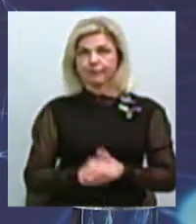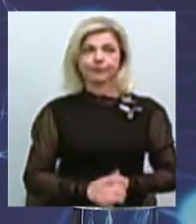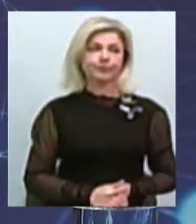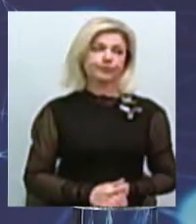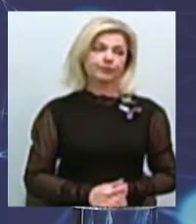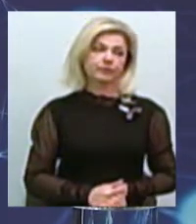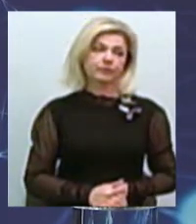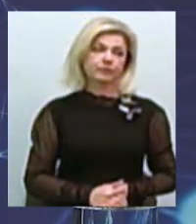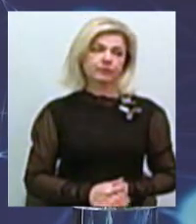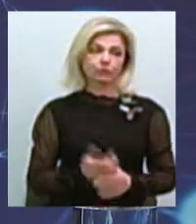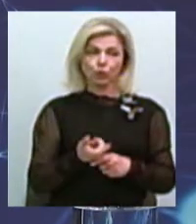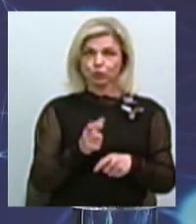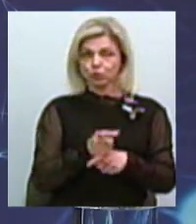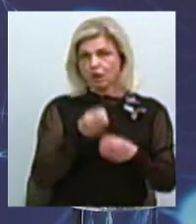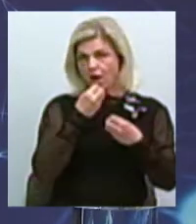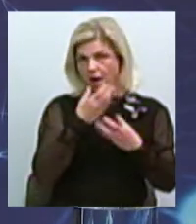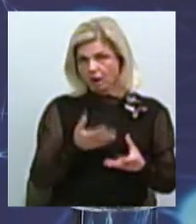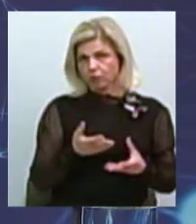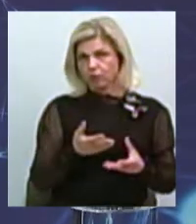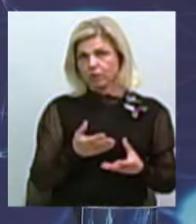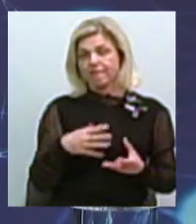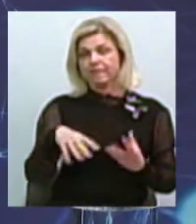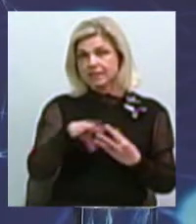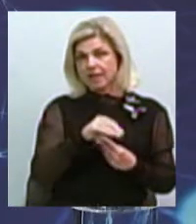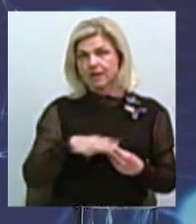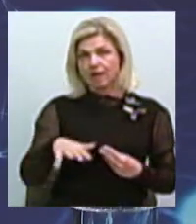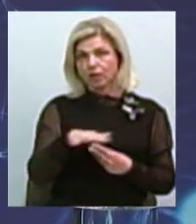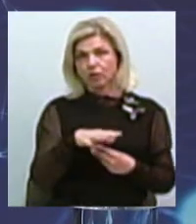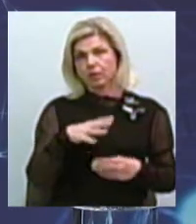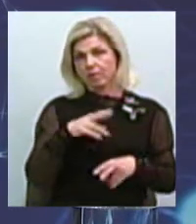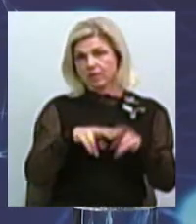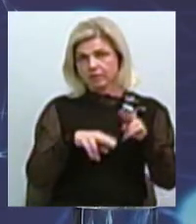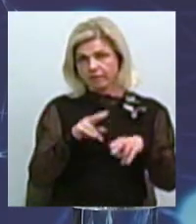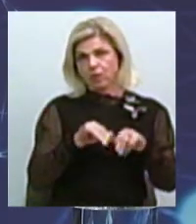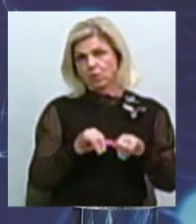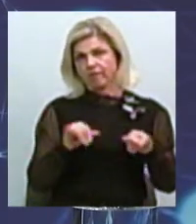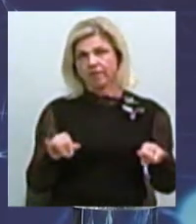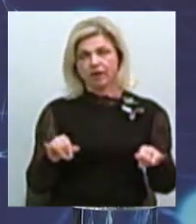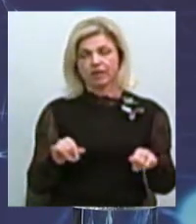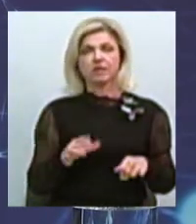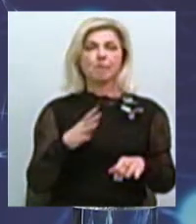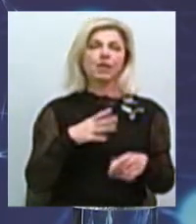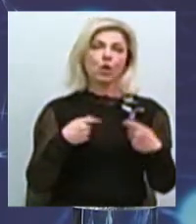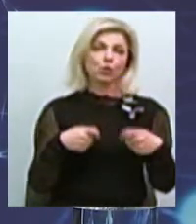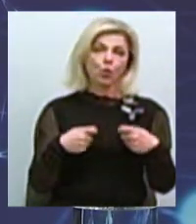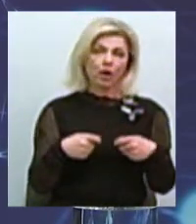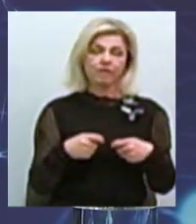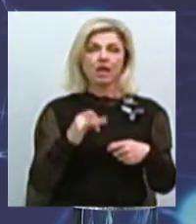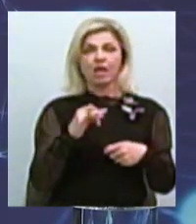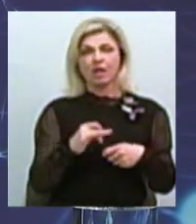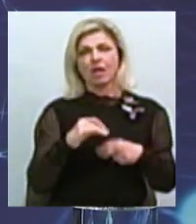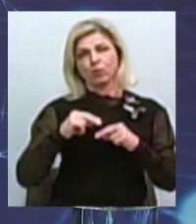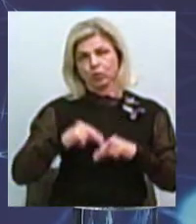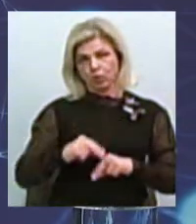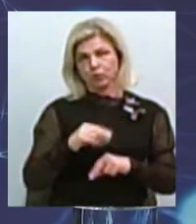дуже гарно, ця територія вона розбудовувалася, розвивалася. Була і торгівля, і ремесло, і все